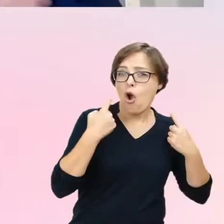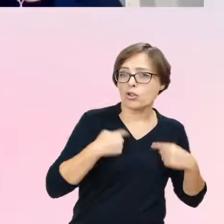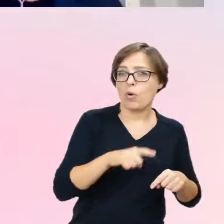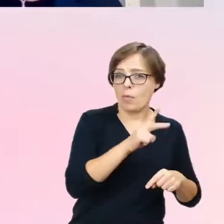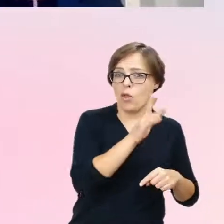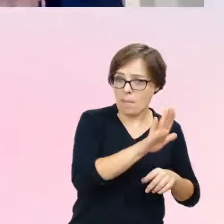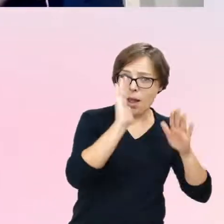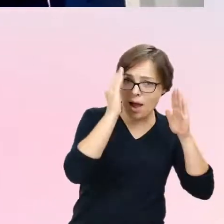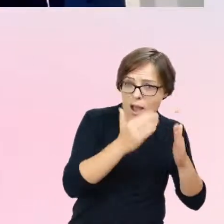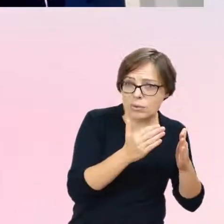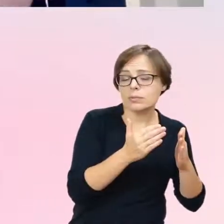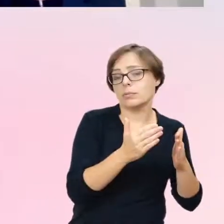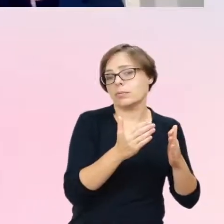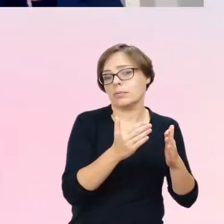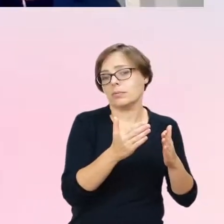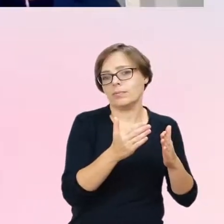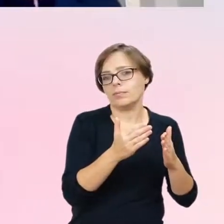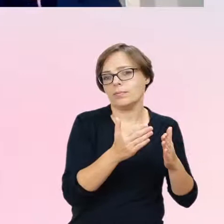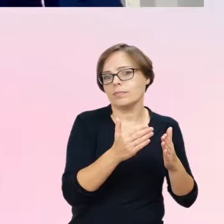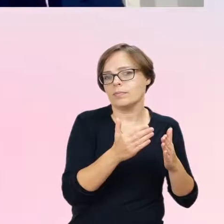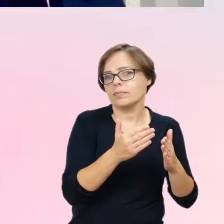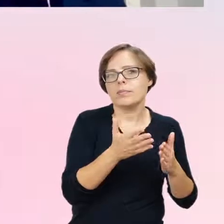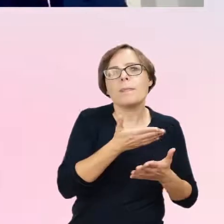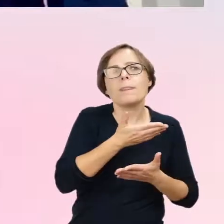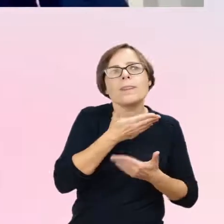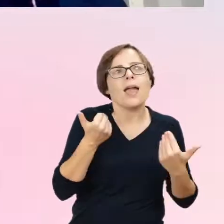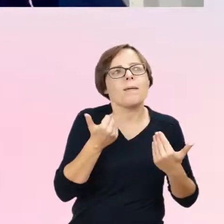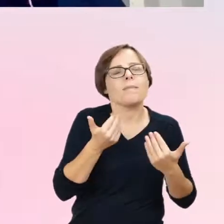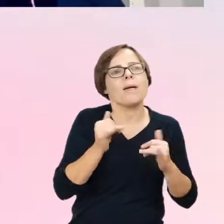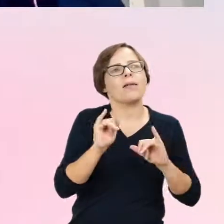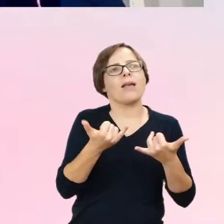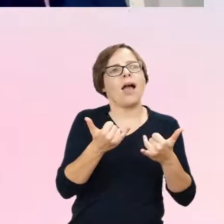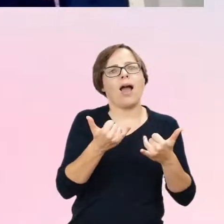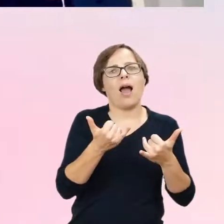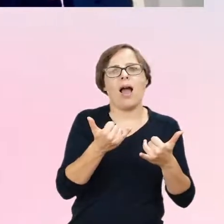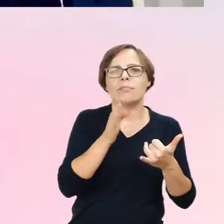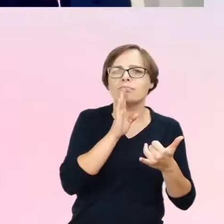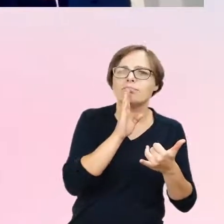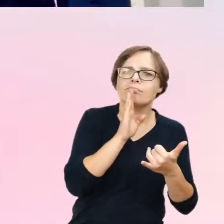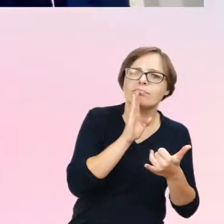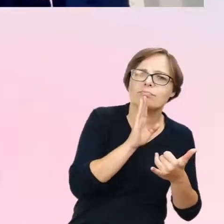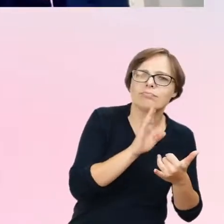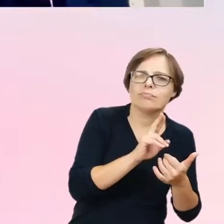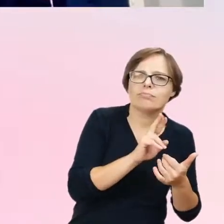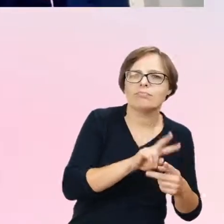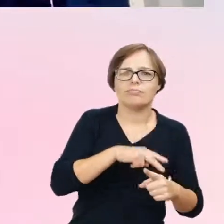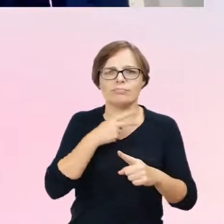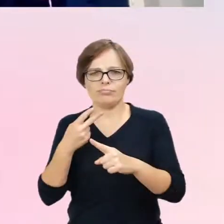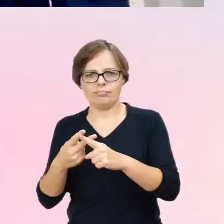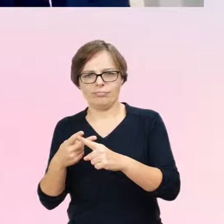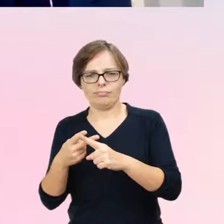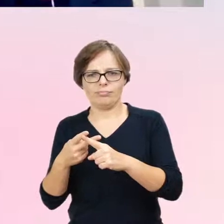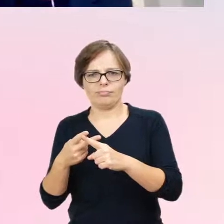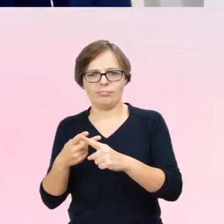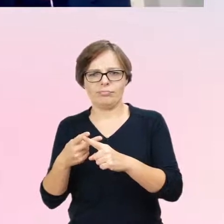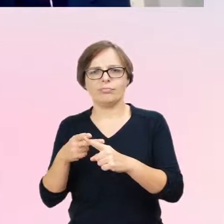zupełnie nieprzekładalny na to, jak interpretują płeć osoby